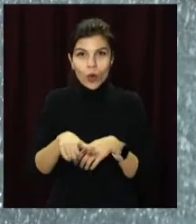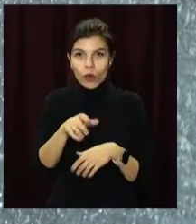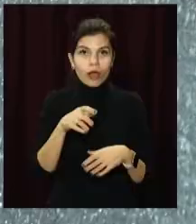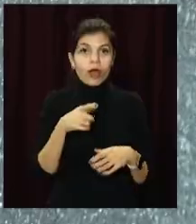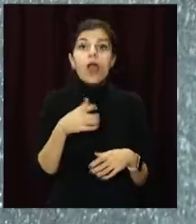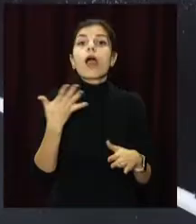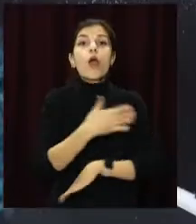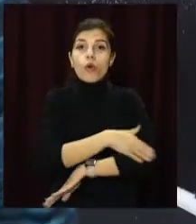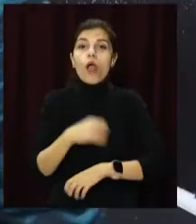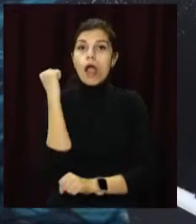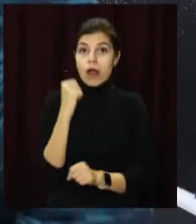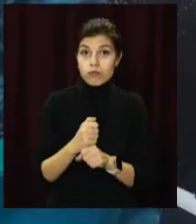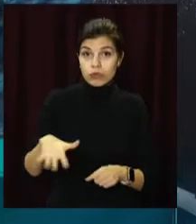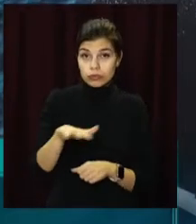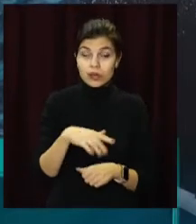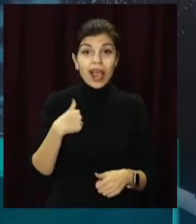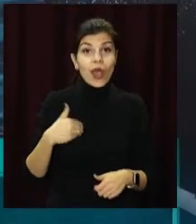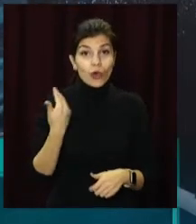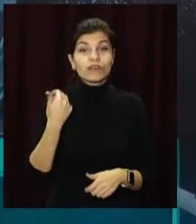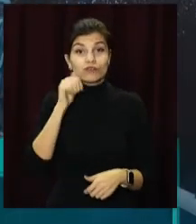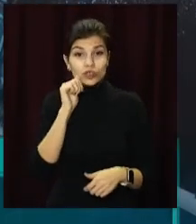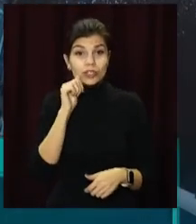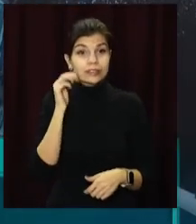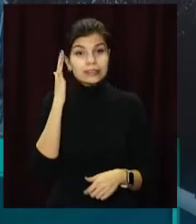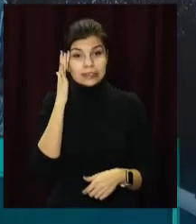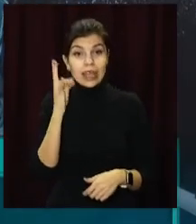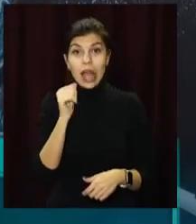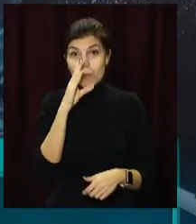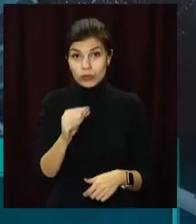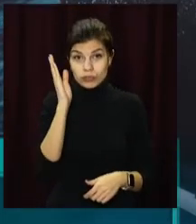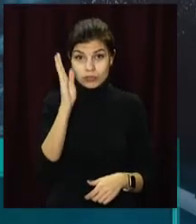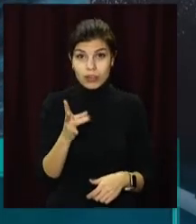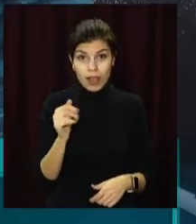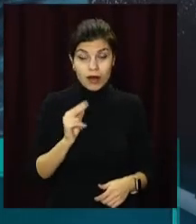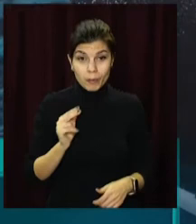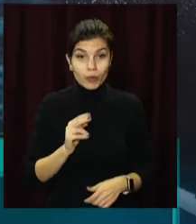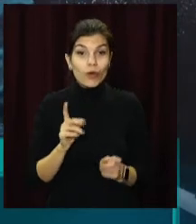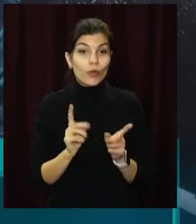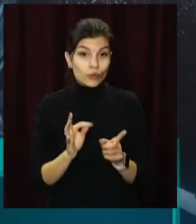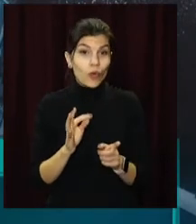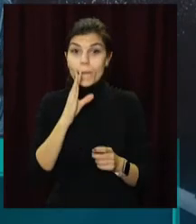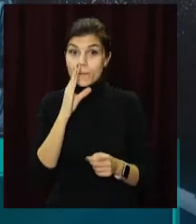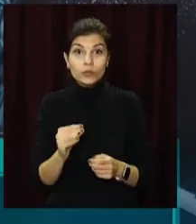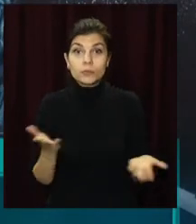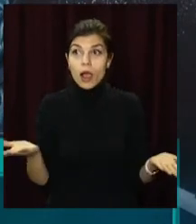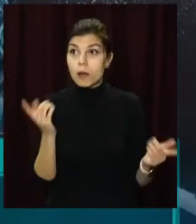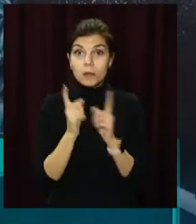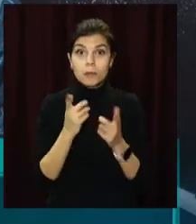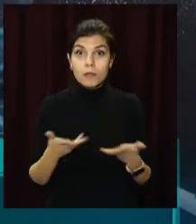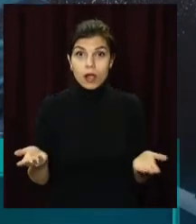районі? Вулиця робоча. Хотів взагалі вчора нам на маршрутці поїхати на роботу, але маршруток не було